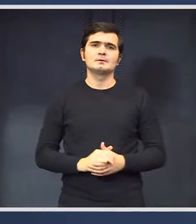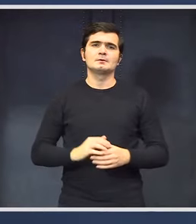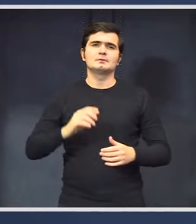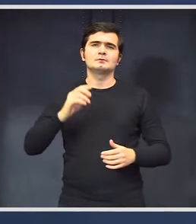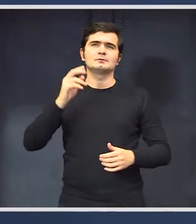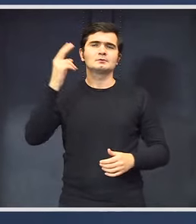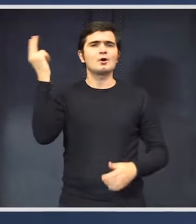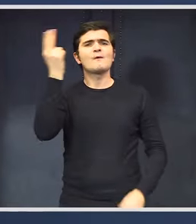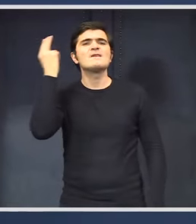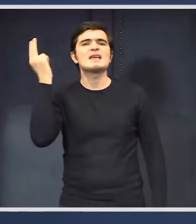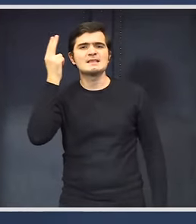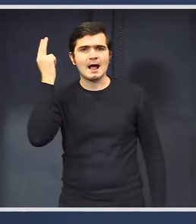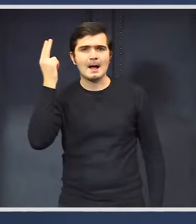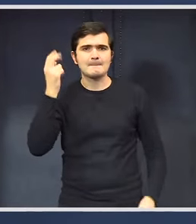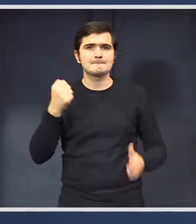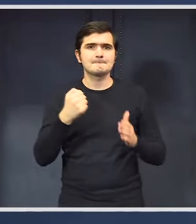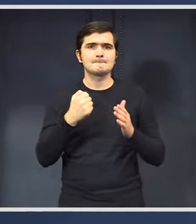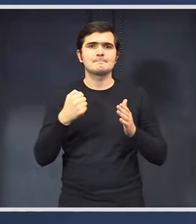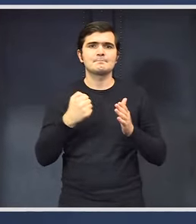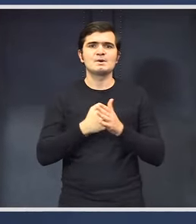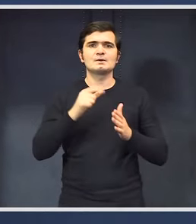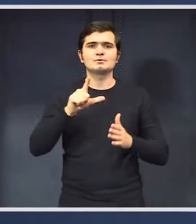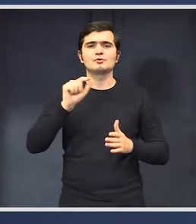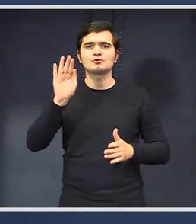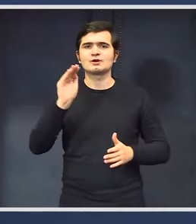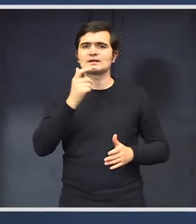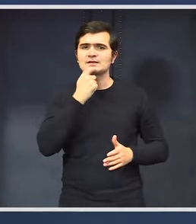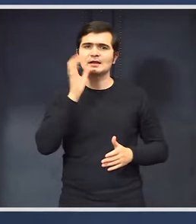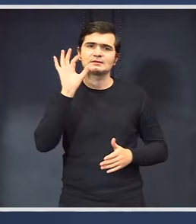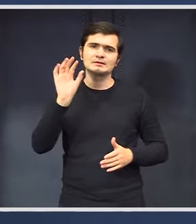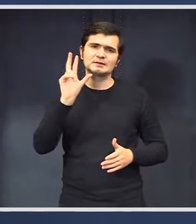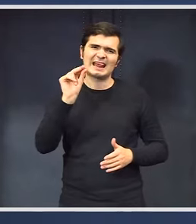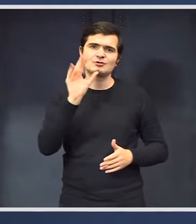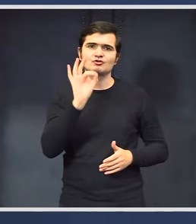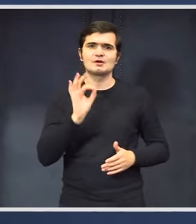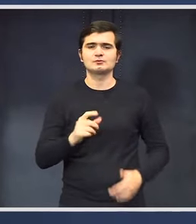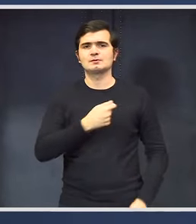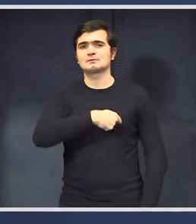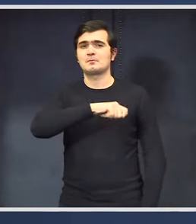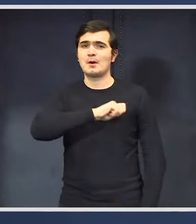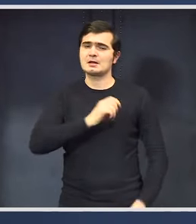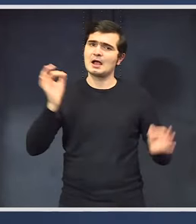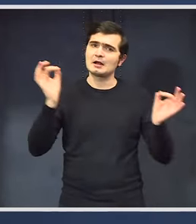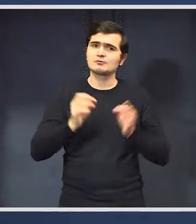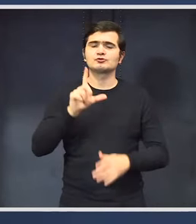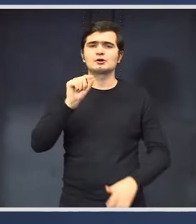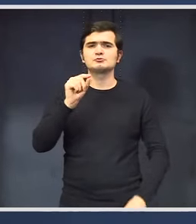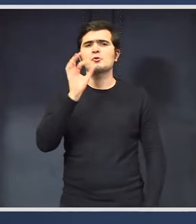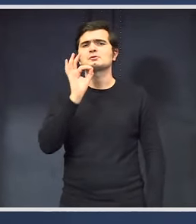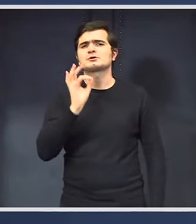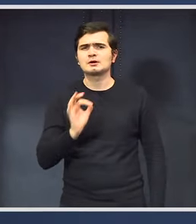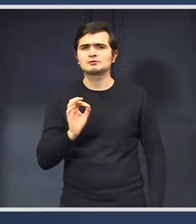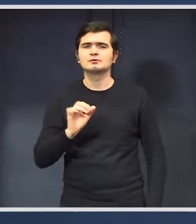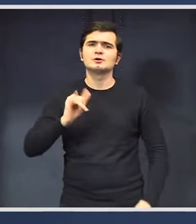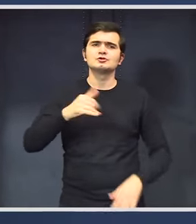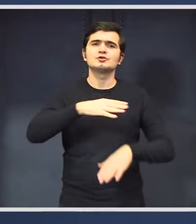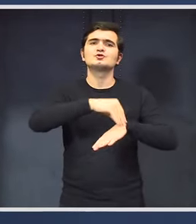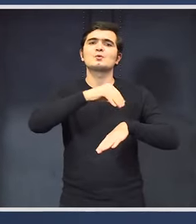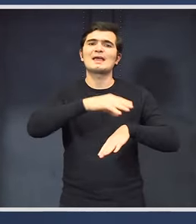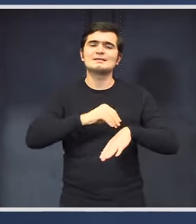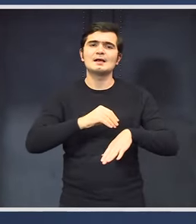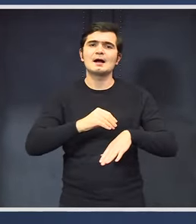Slovenia până în 26 de ani 30%, Spania au reducere de 20% și Suedia